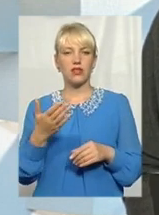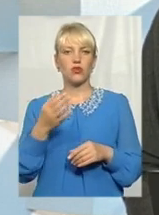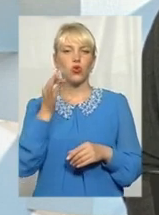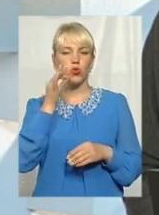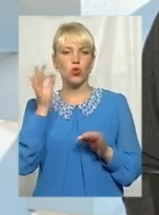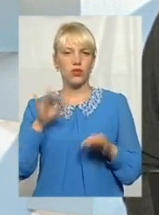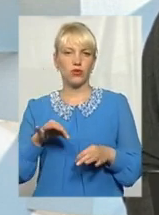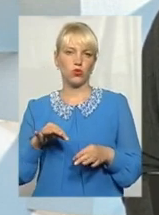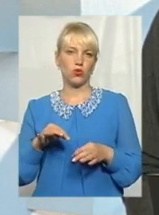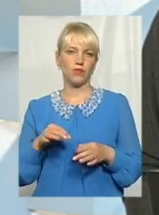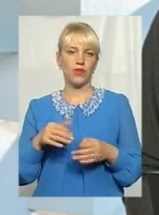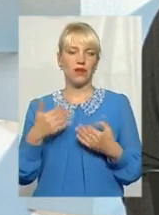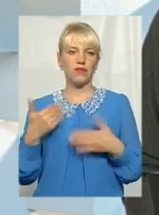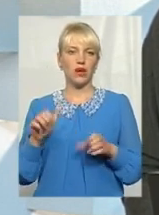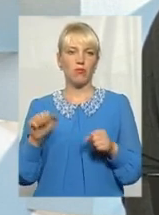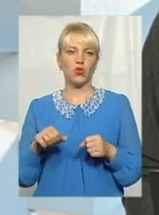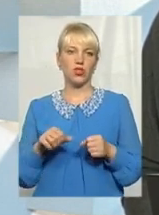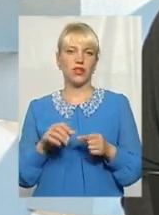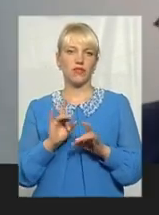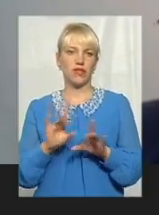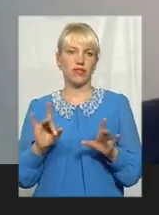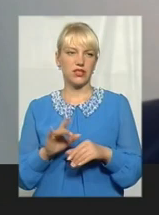принципі, вже можете вивести.